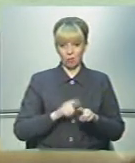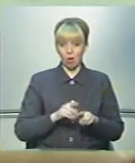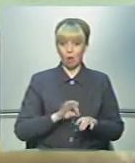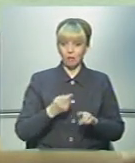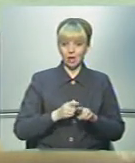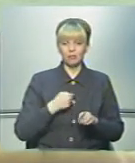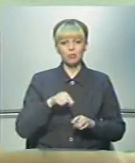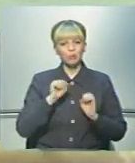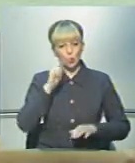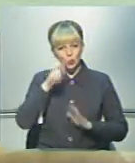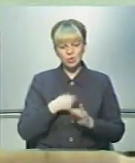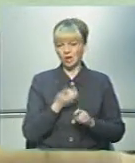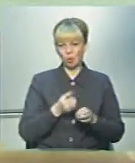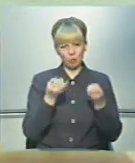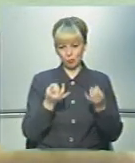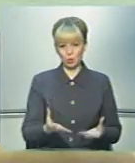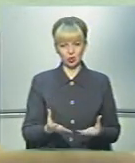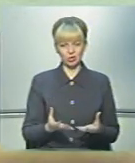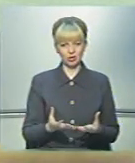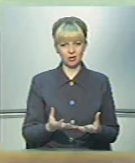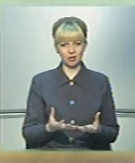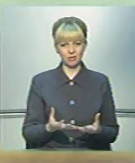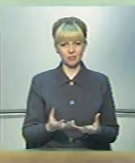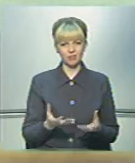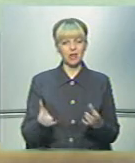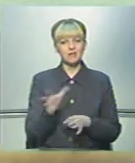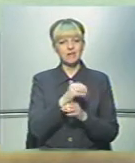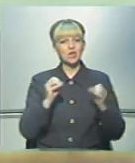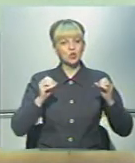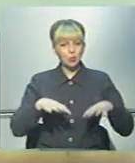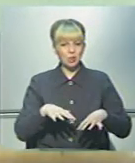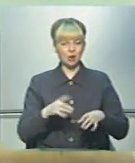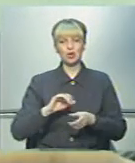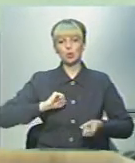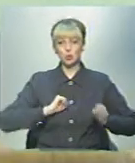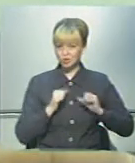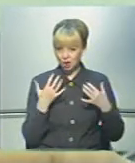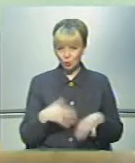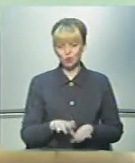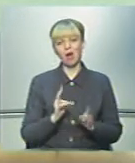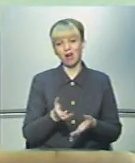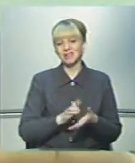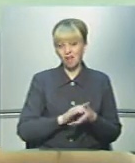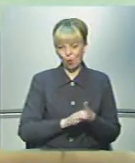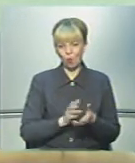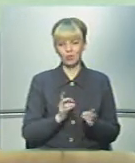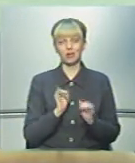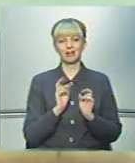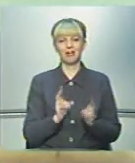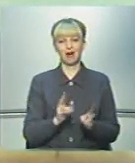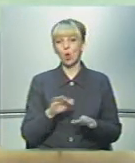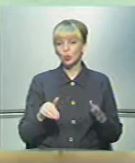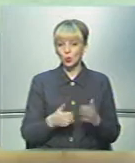можеш знати, це дуже просто, і всі збираємося, і друзі вже, і як знайомі, і як